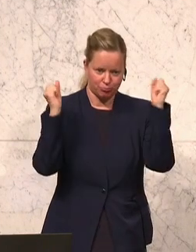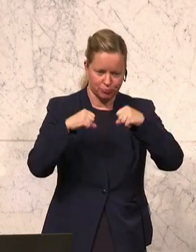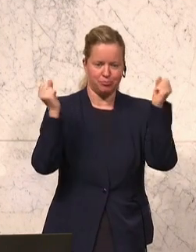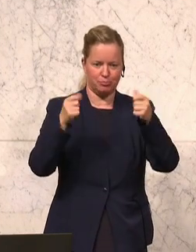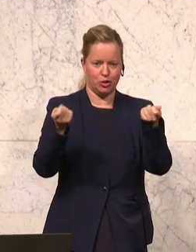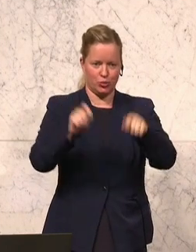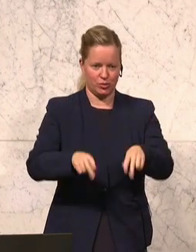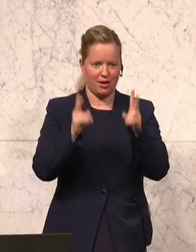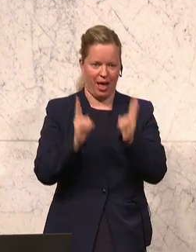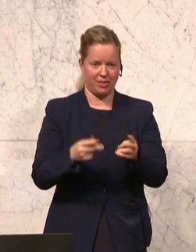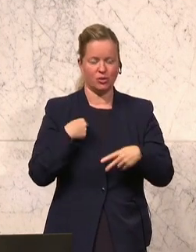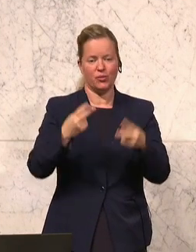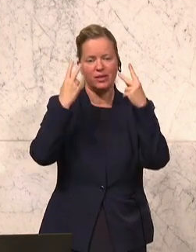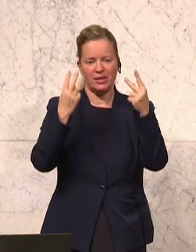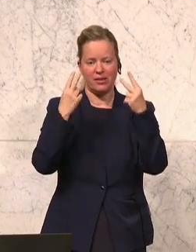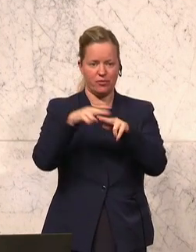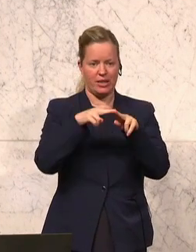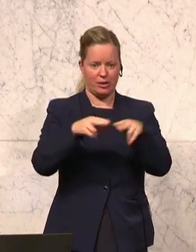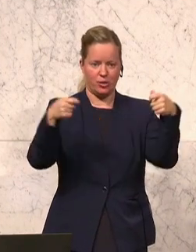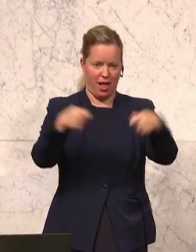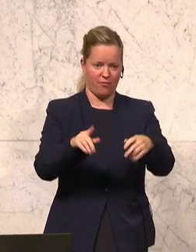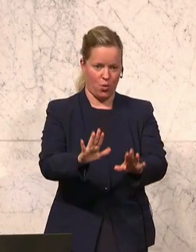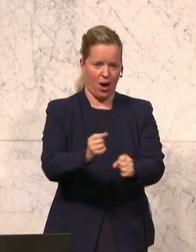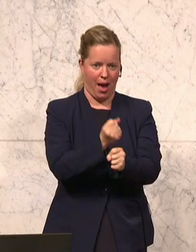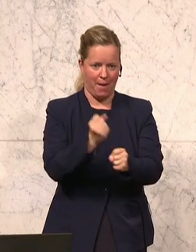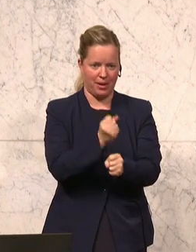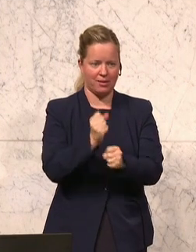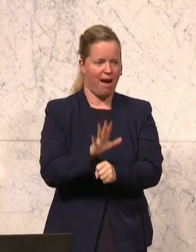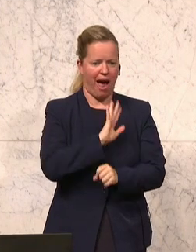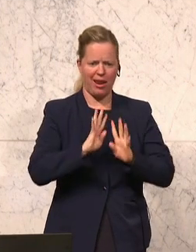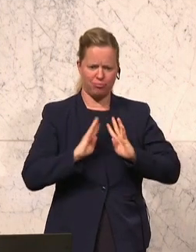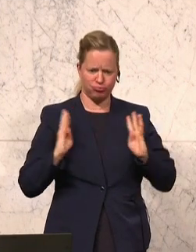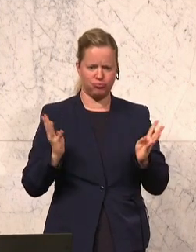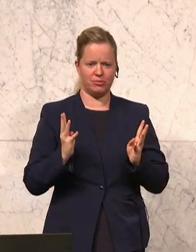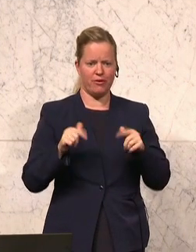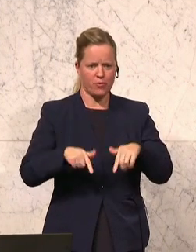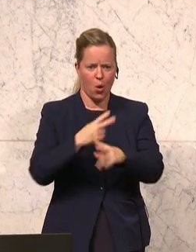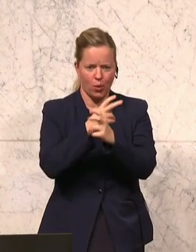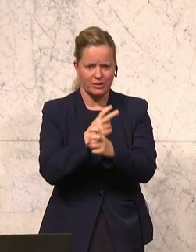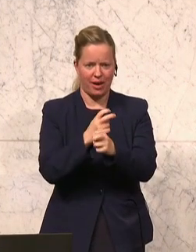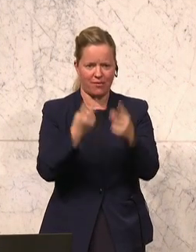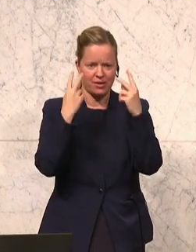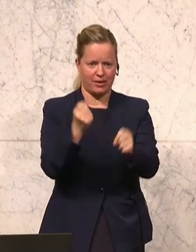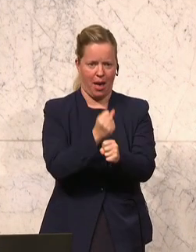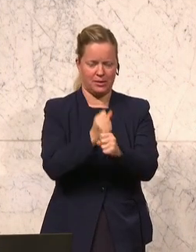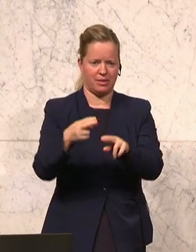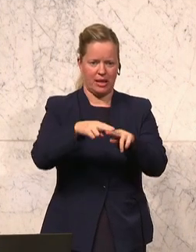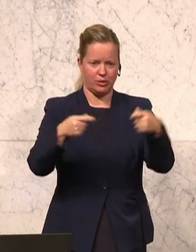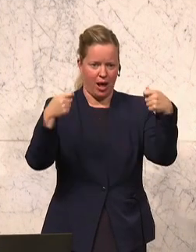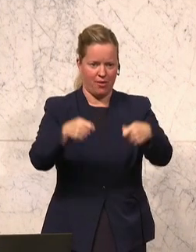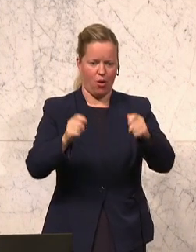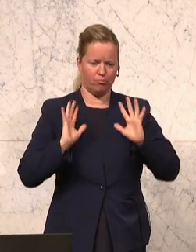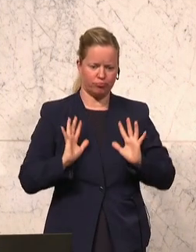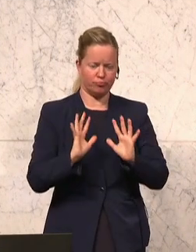für die Arbeit des Nationalfonds, dass alle hinter dieser so für Österreich entscheidenden Arbeit des Nationalfonds